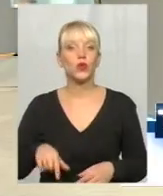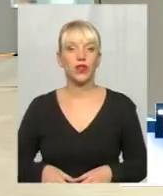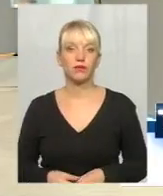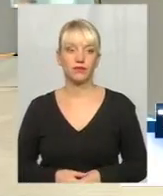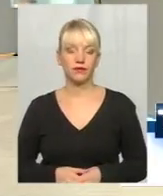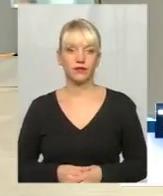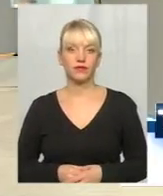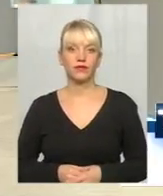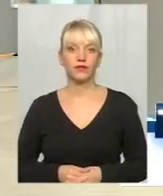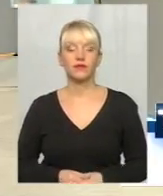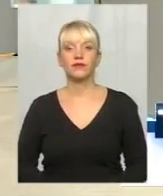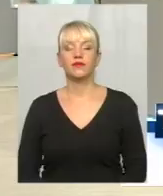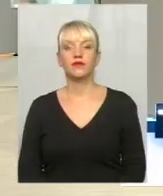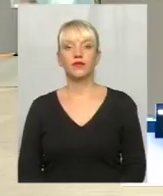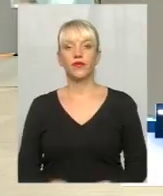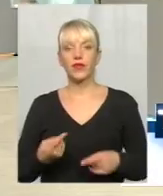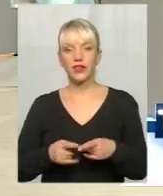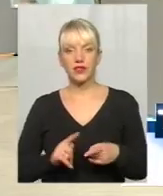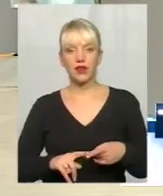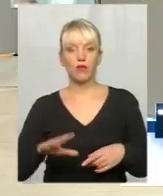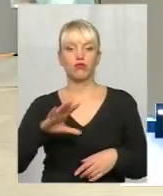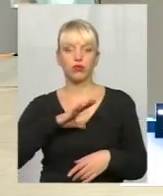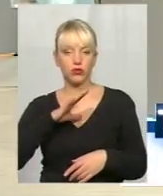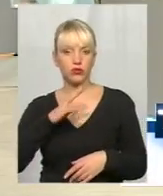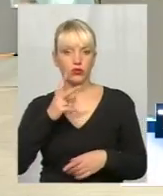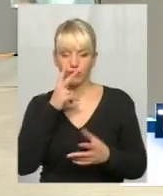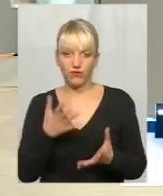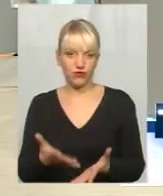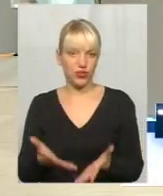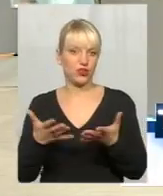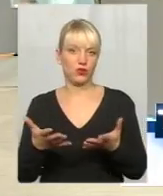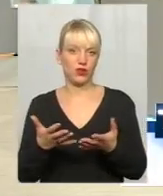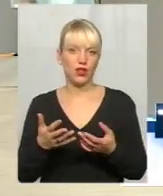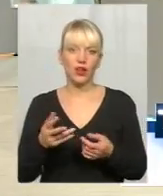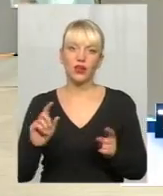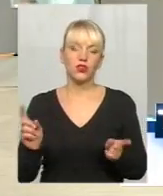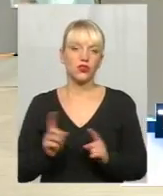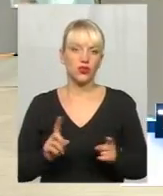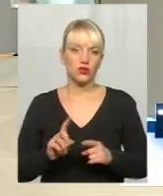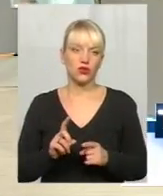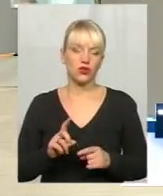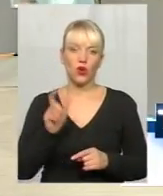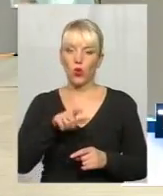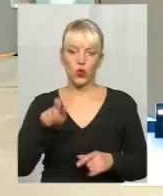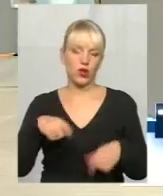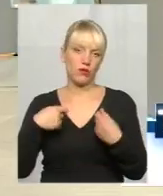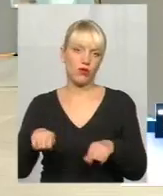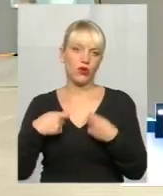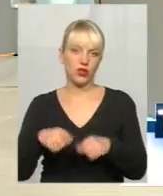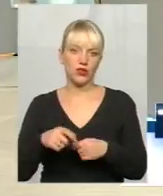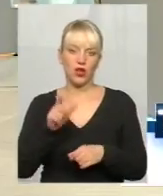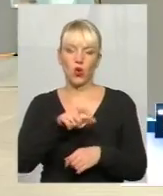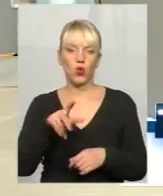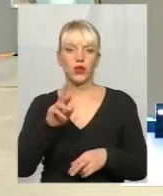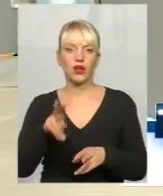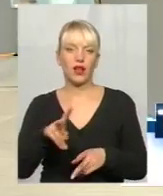це вже було явно видно, що люди вдаються, люди хріпаті,